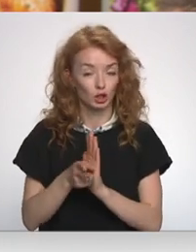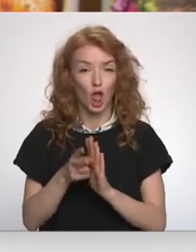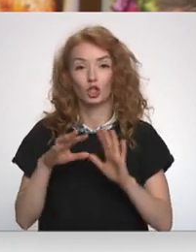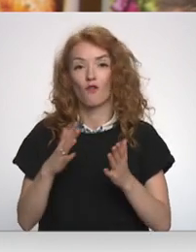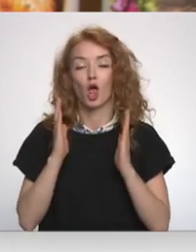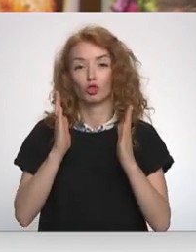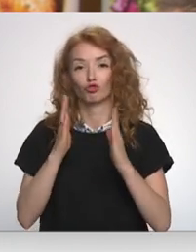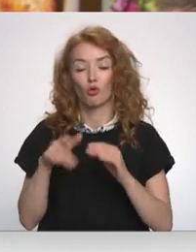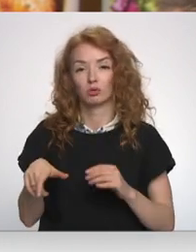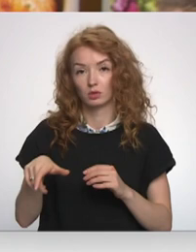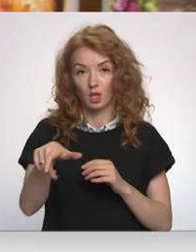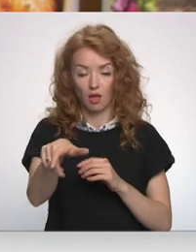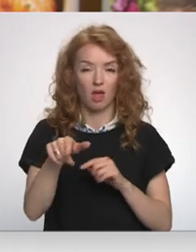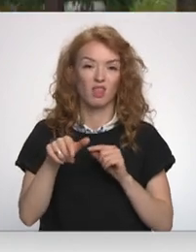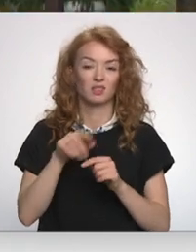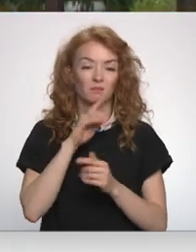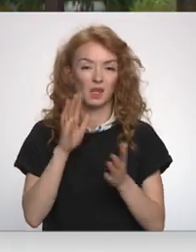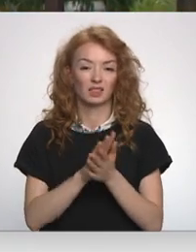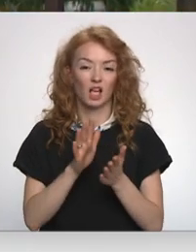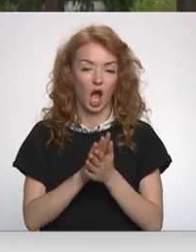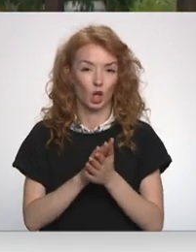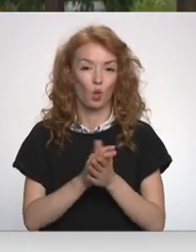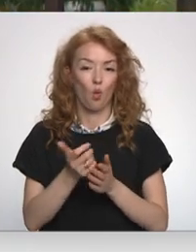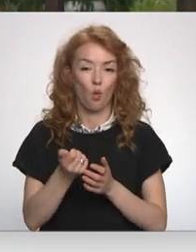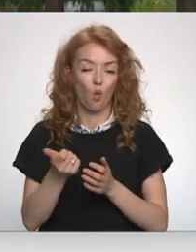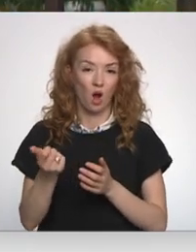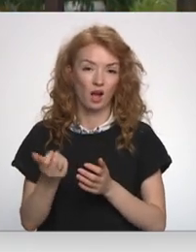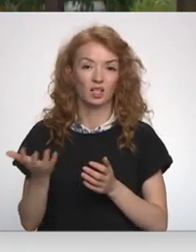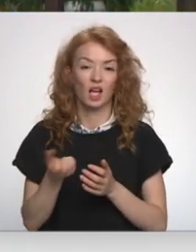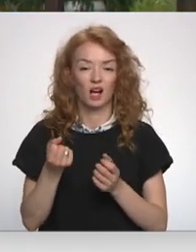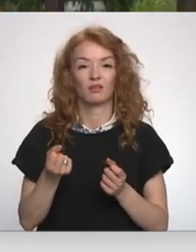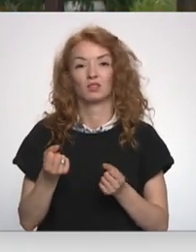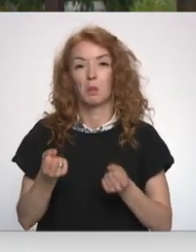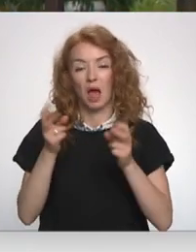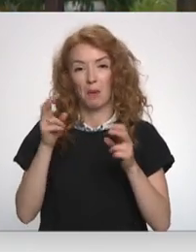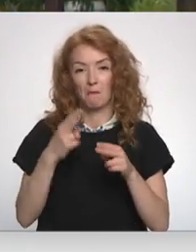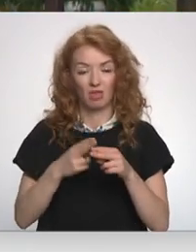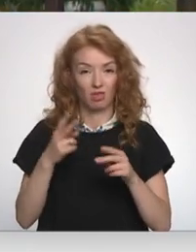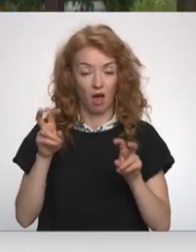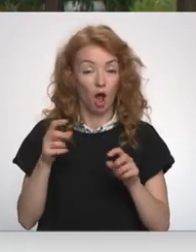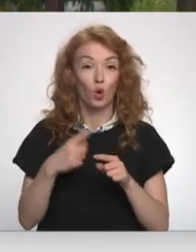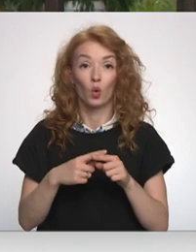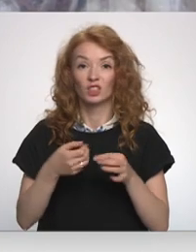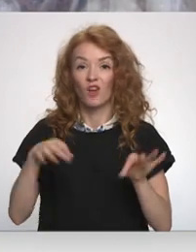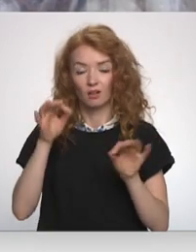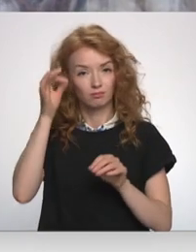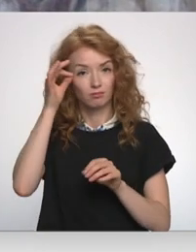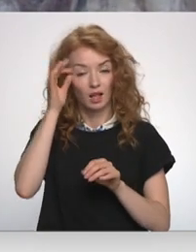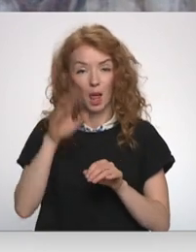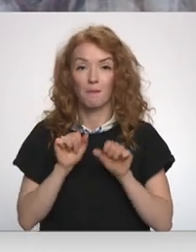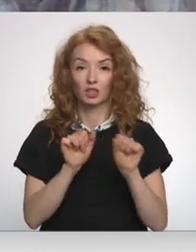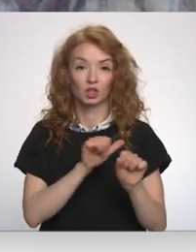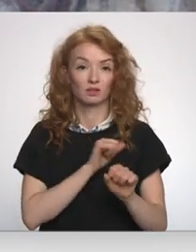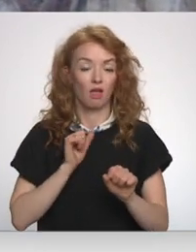šoseja, kas varētu arī piesārņot produktu ar smagiem metāliem. Svarīgi arī atcerēties, lai pasargātu paši